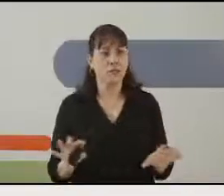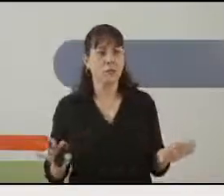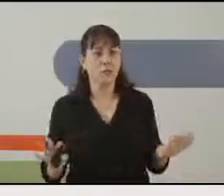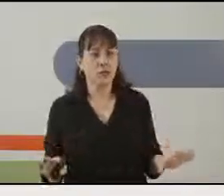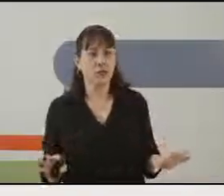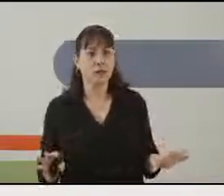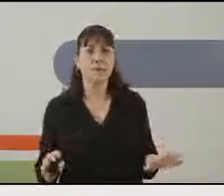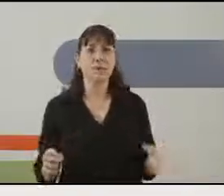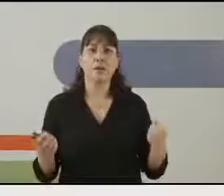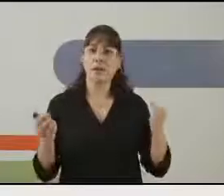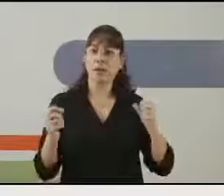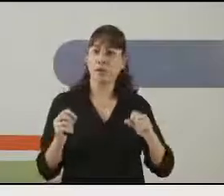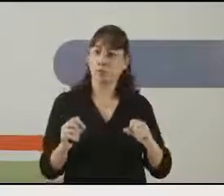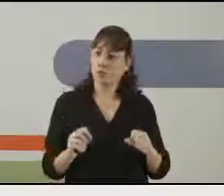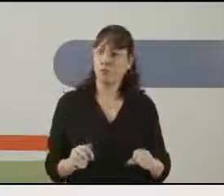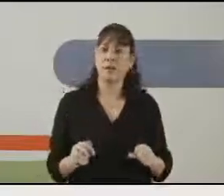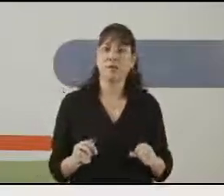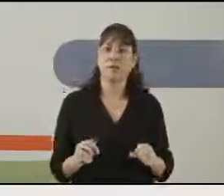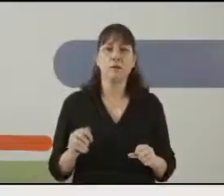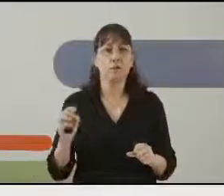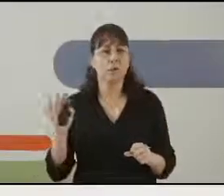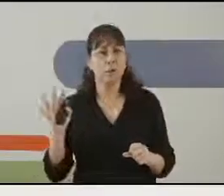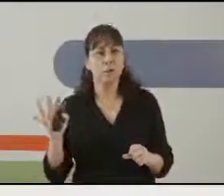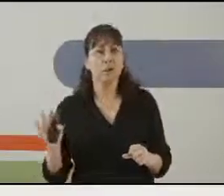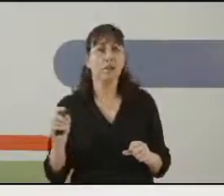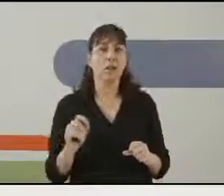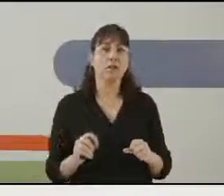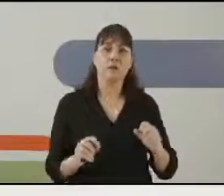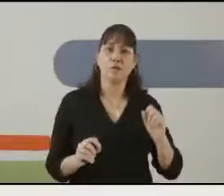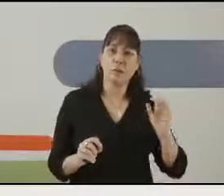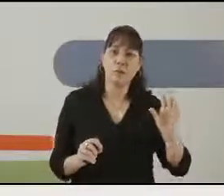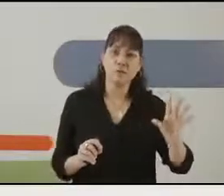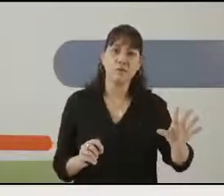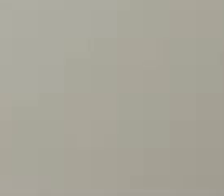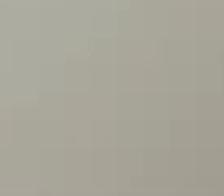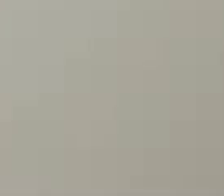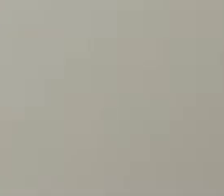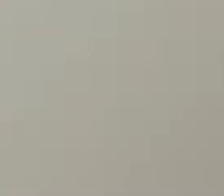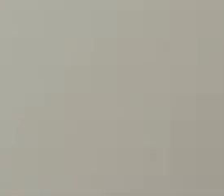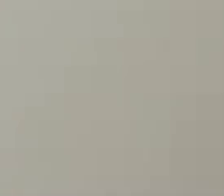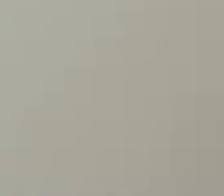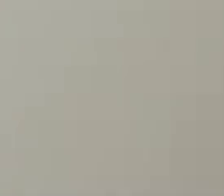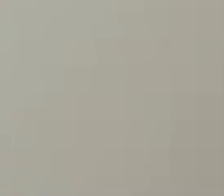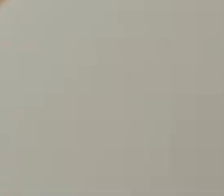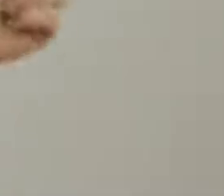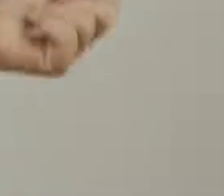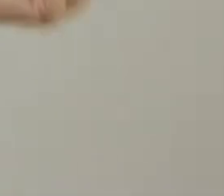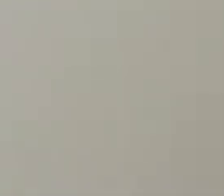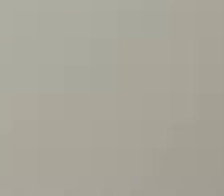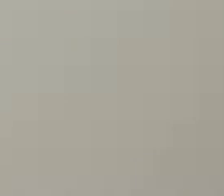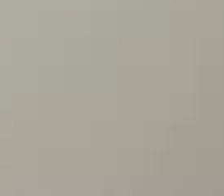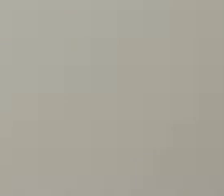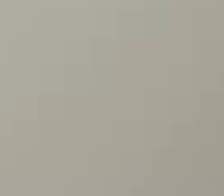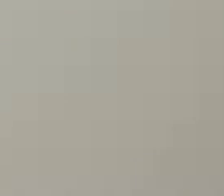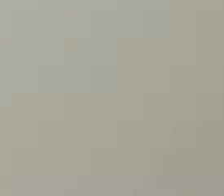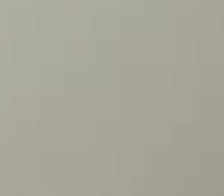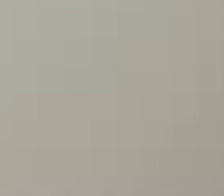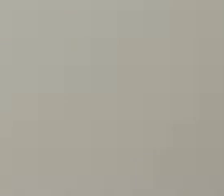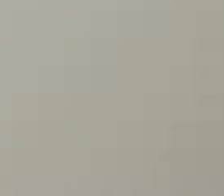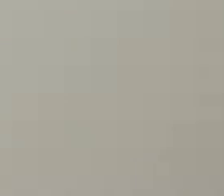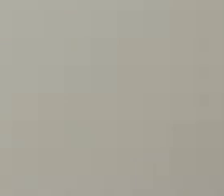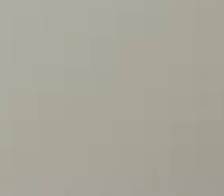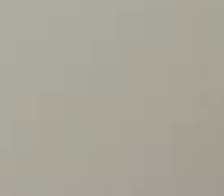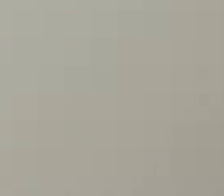אצלי במשפחה, אנחנו בודקים במקרר ובמזווה, ואנחנו מסתכלים בארונות,